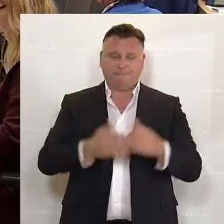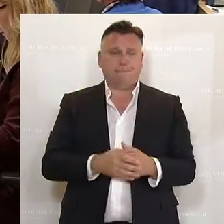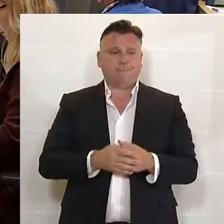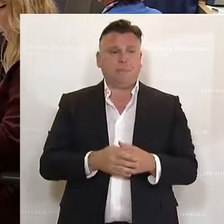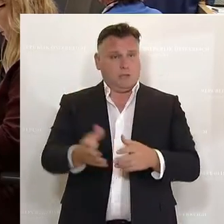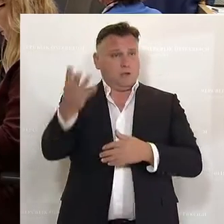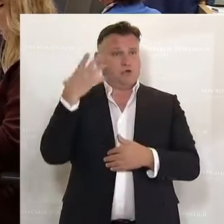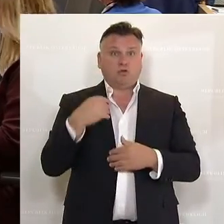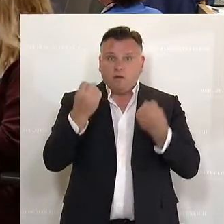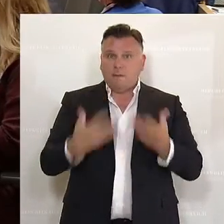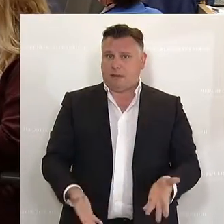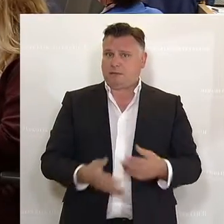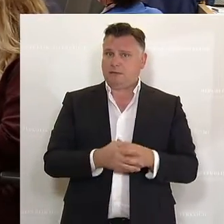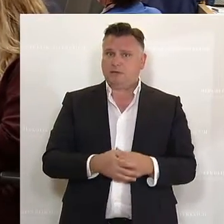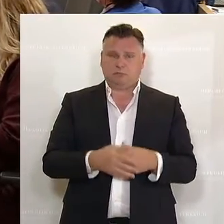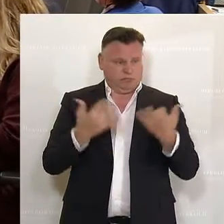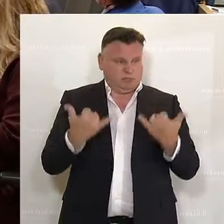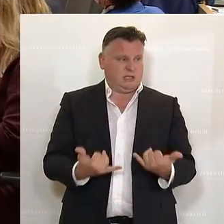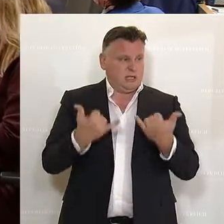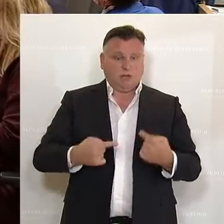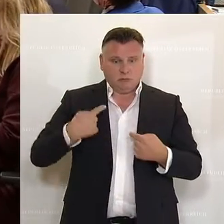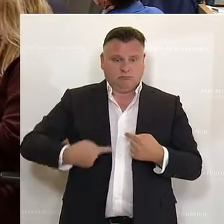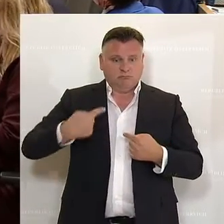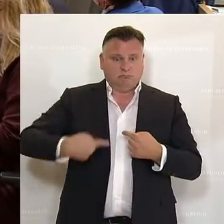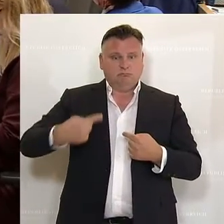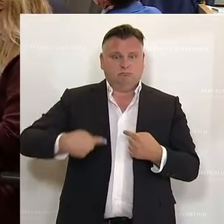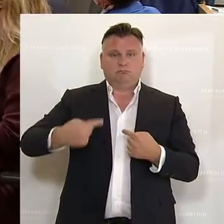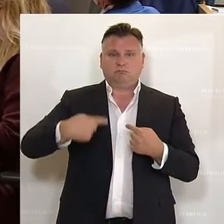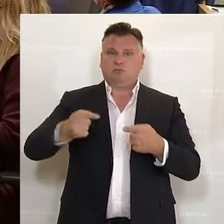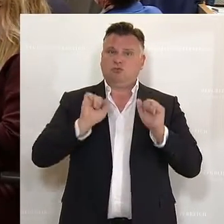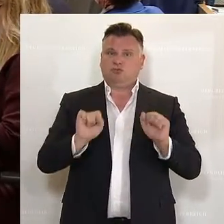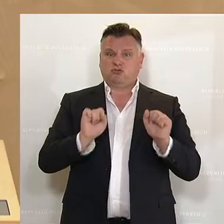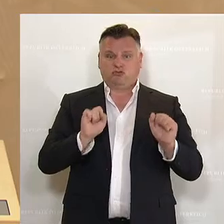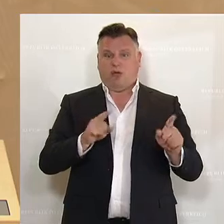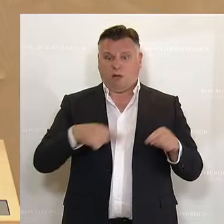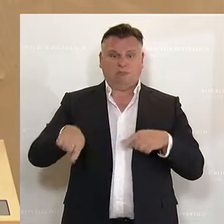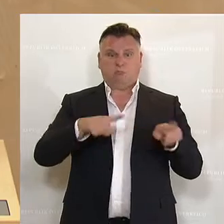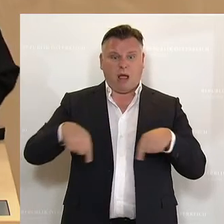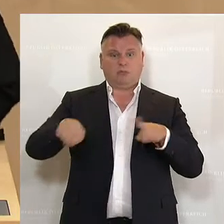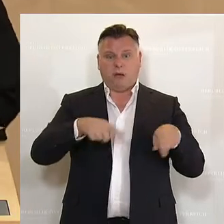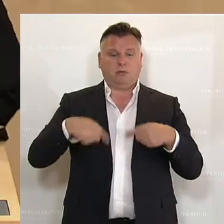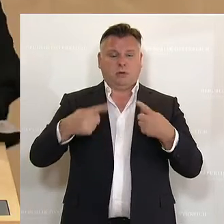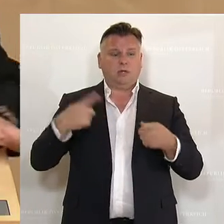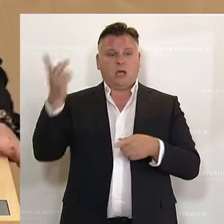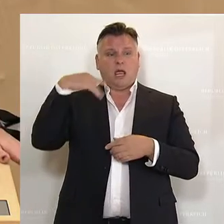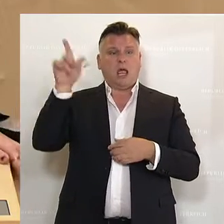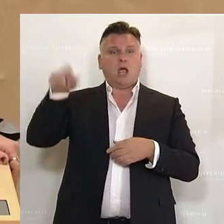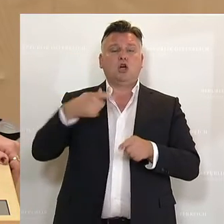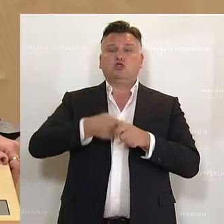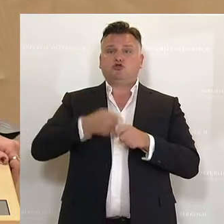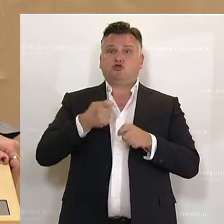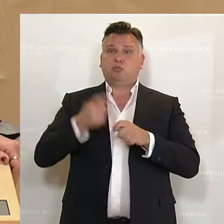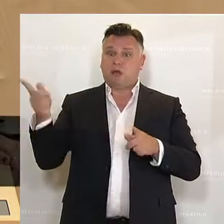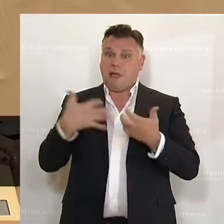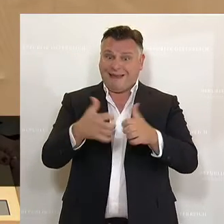Rednerin Katharina Kuchharowicz, SPÖ. Es am laufenden Tonband. Thomas Schmidt packt aus und die Bundesregierung